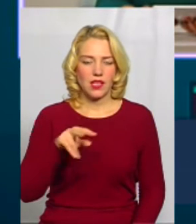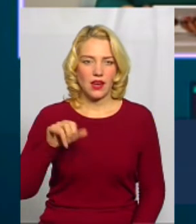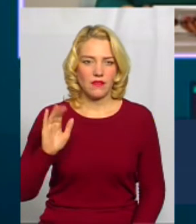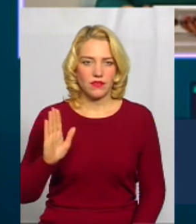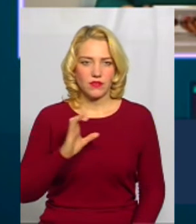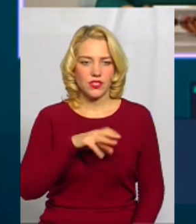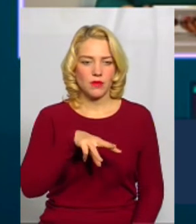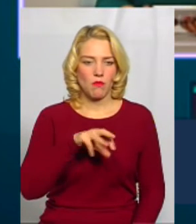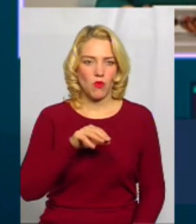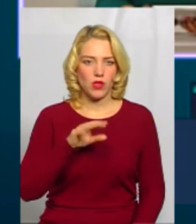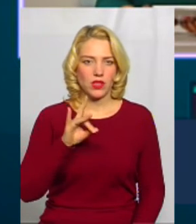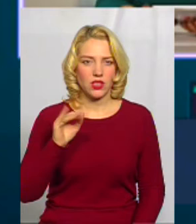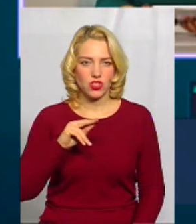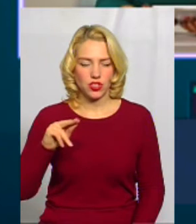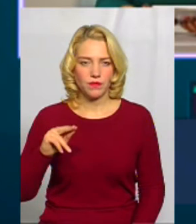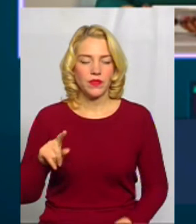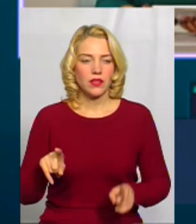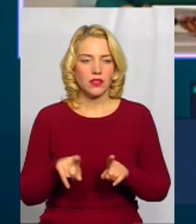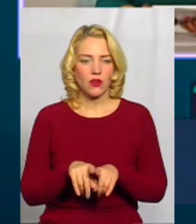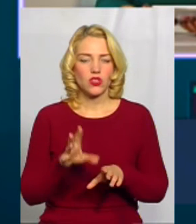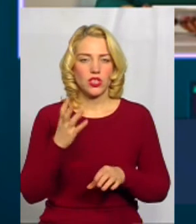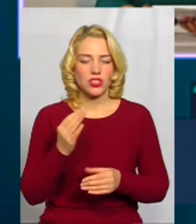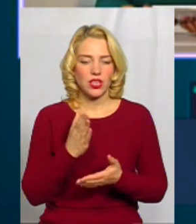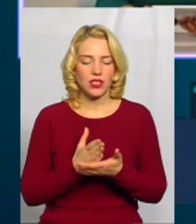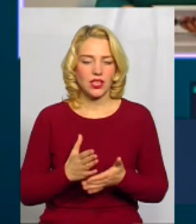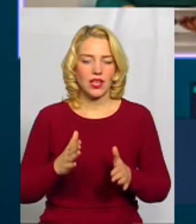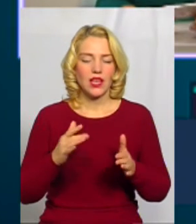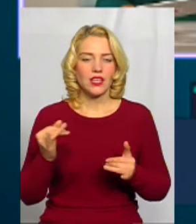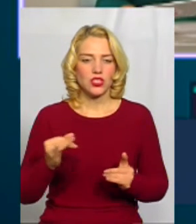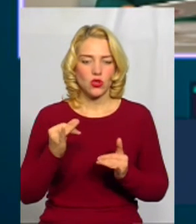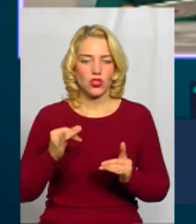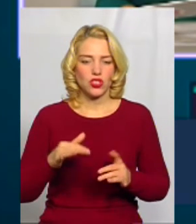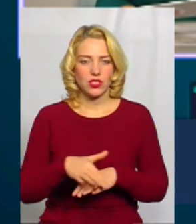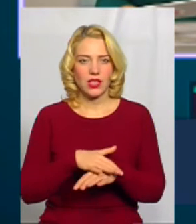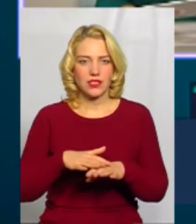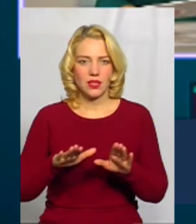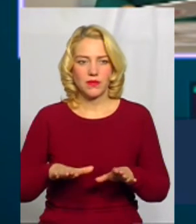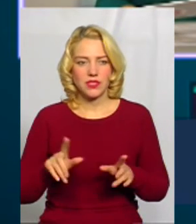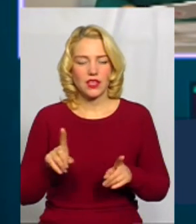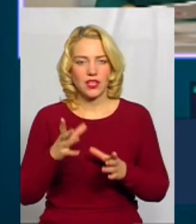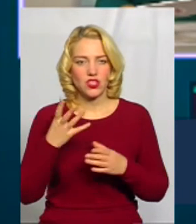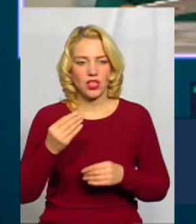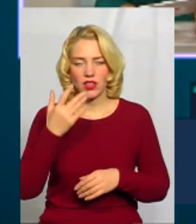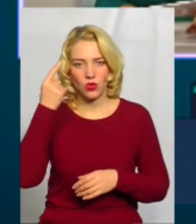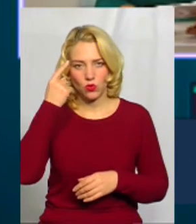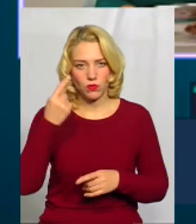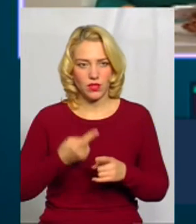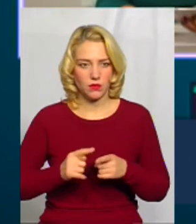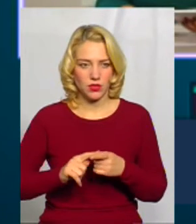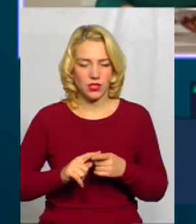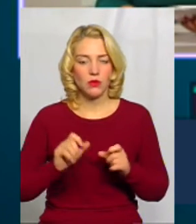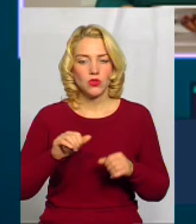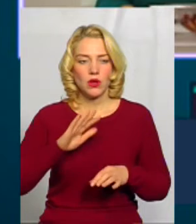також. Ну, а є такі ще в нас історичні населення місця, які ще й не думалися братися, можливо, після нашої передачі вони